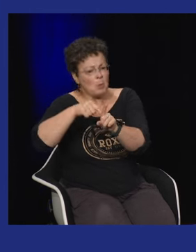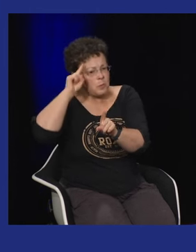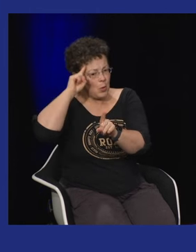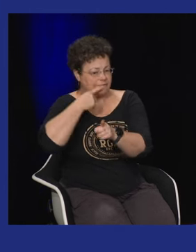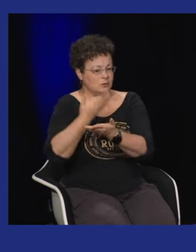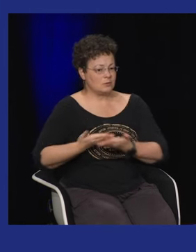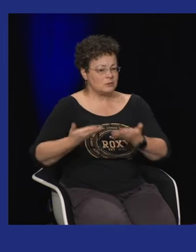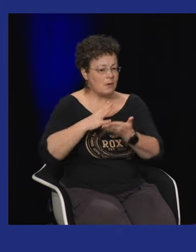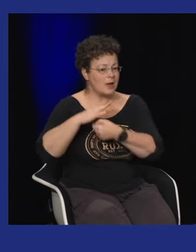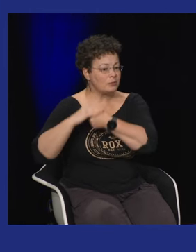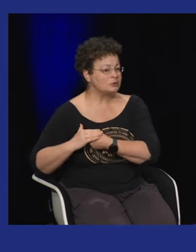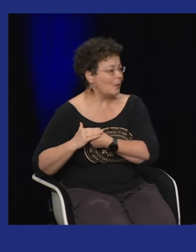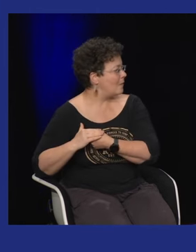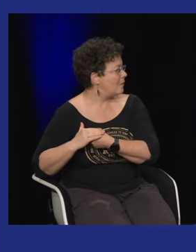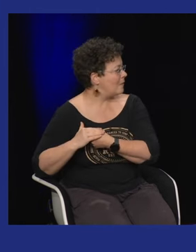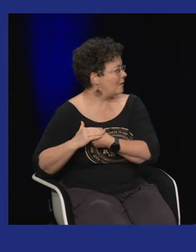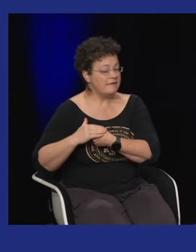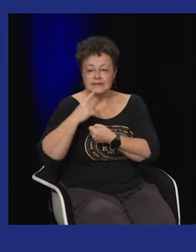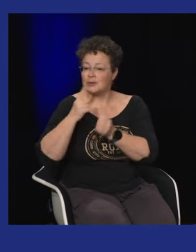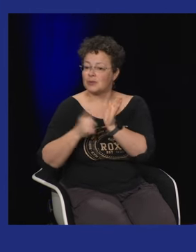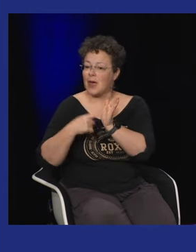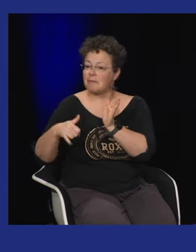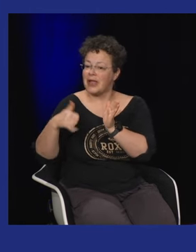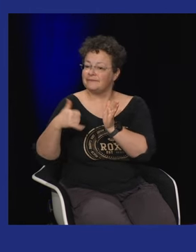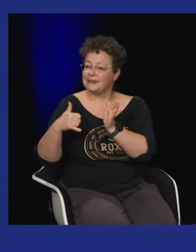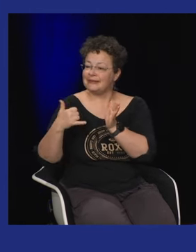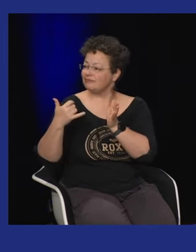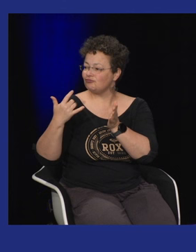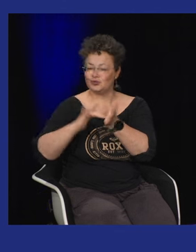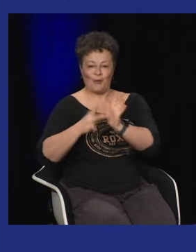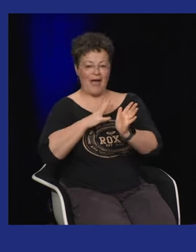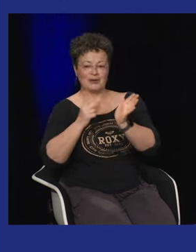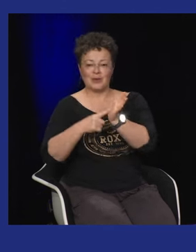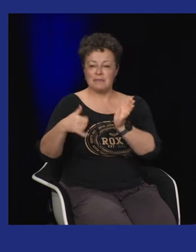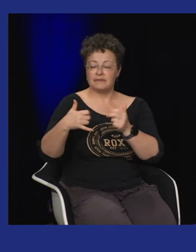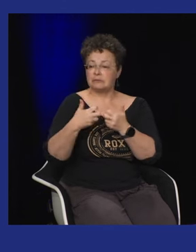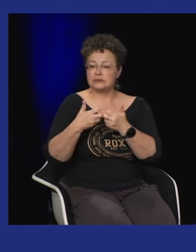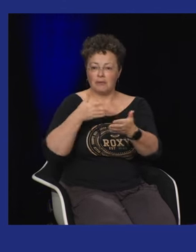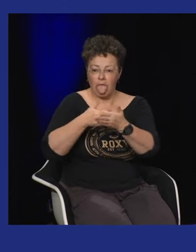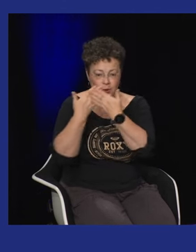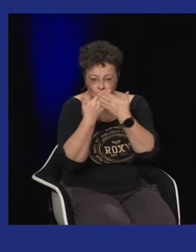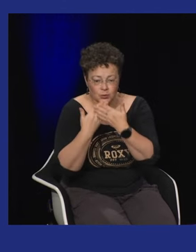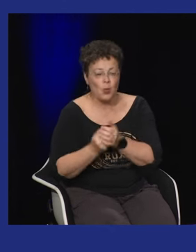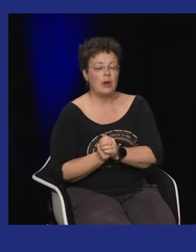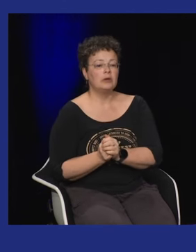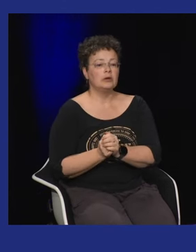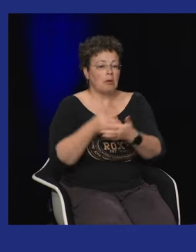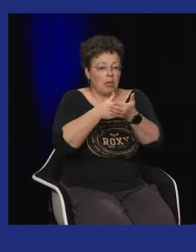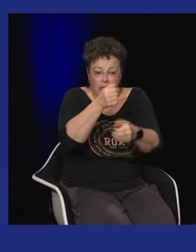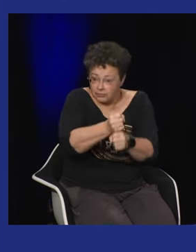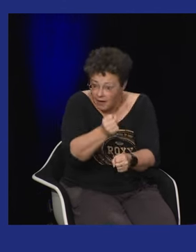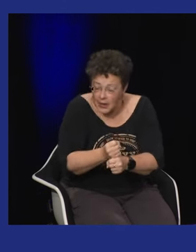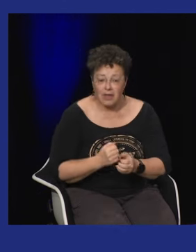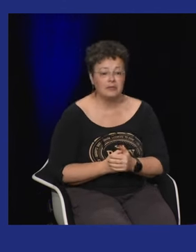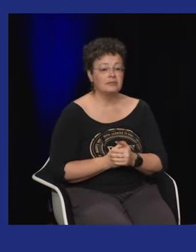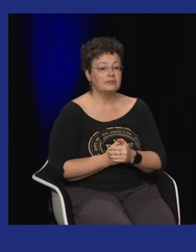et le militantisme qui luttait contre cette oppression qui était vécue mais il y a